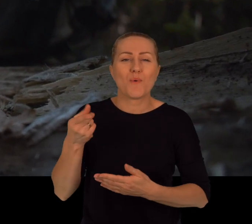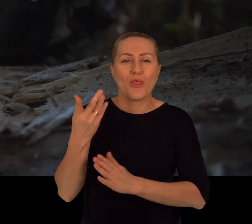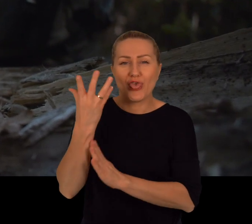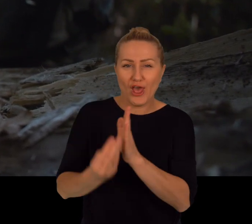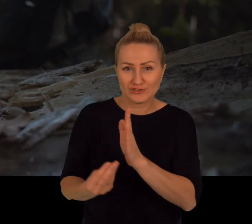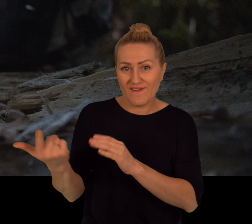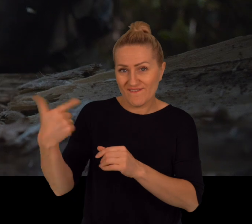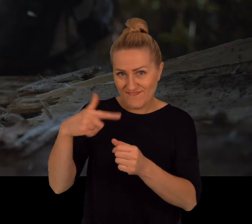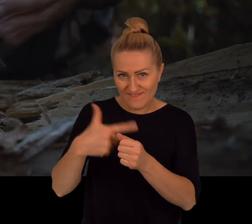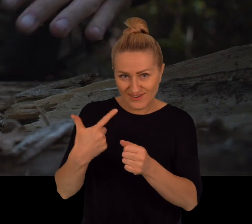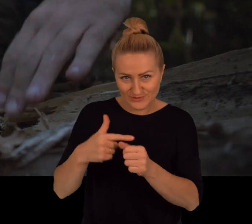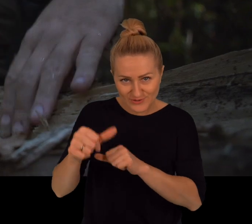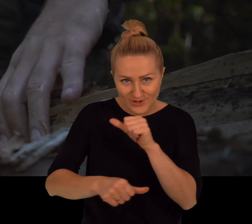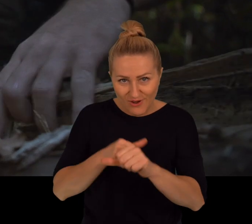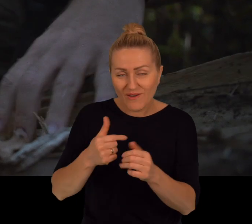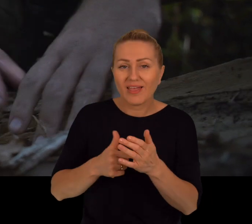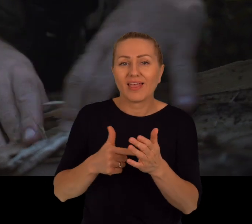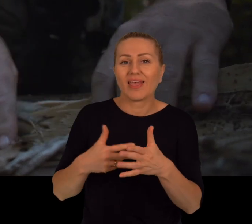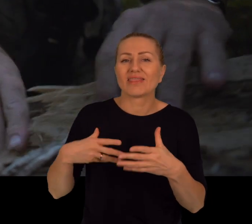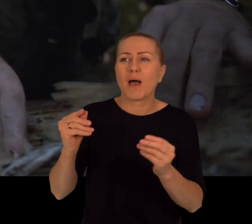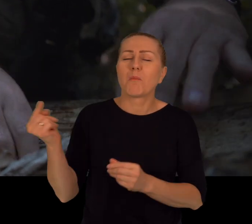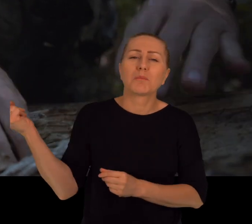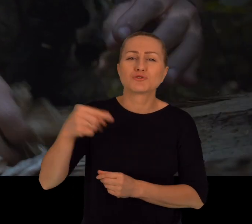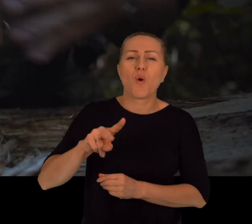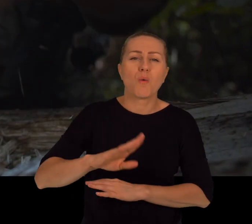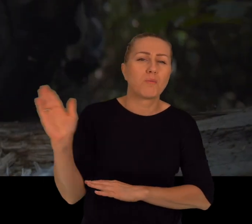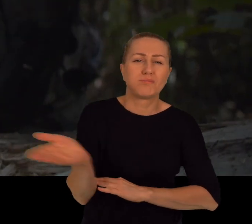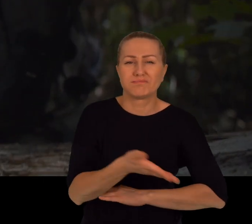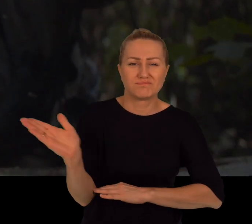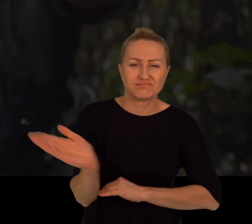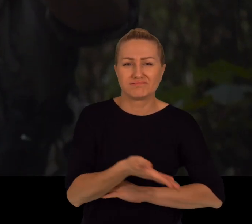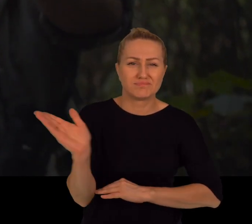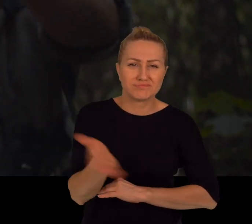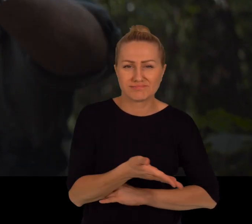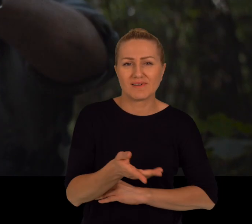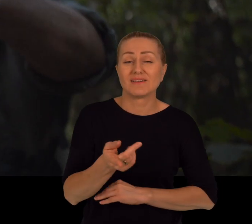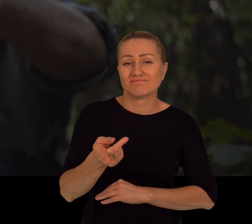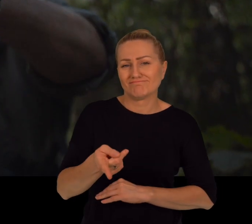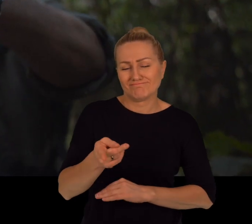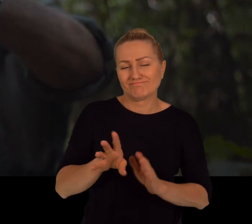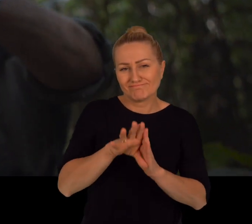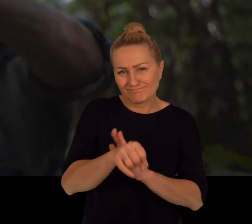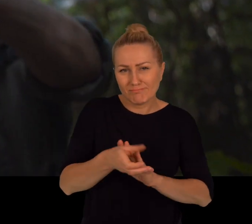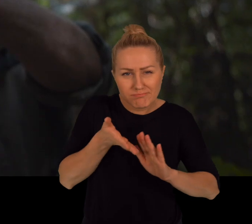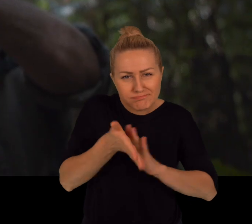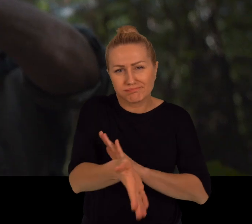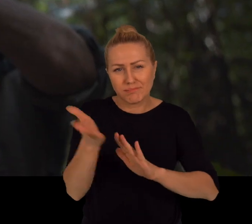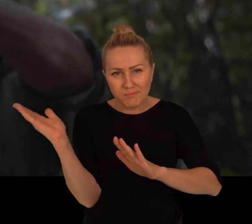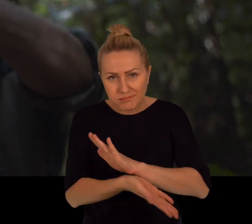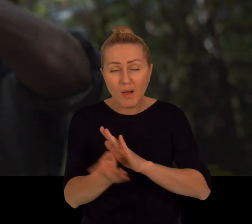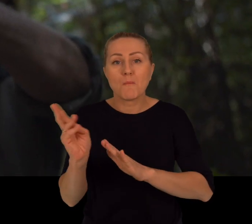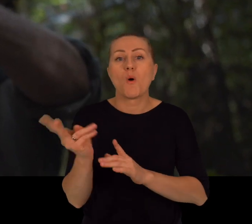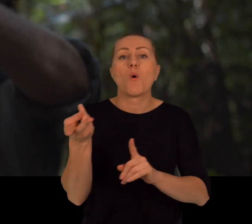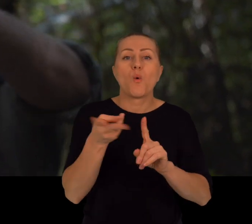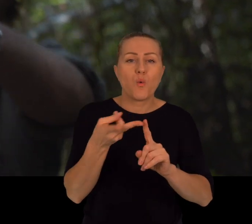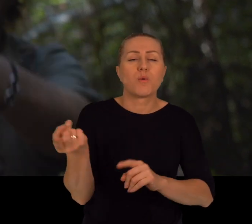2020 roku. Najpierw przyszli siepacze z siekierami i piłami, a potem